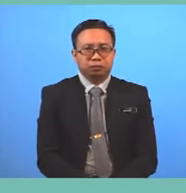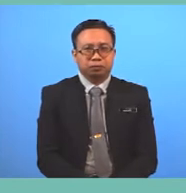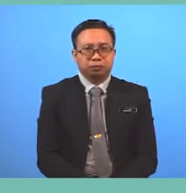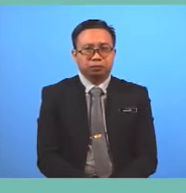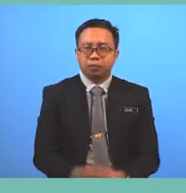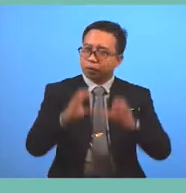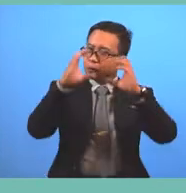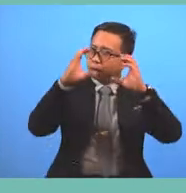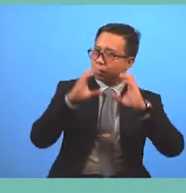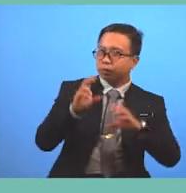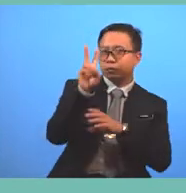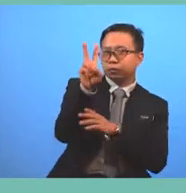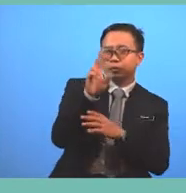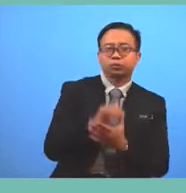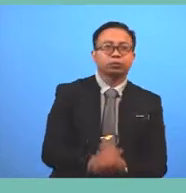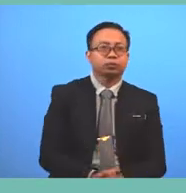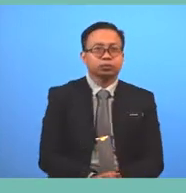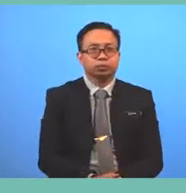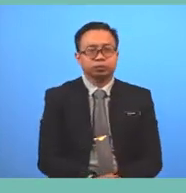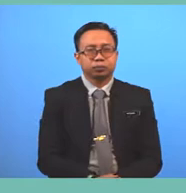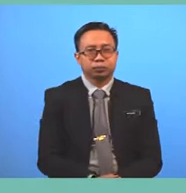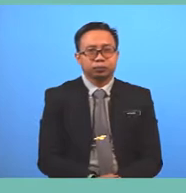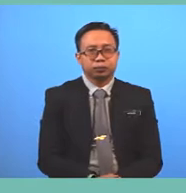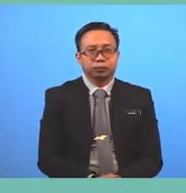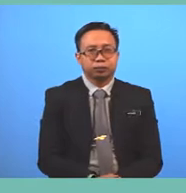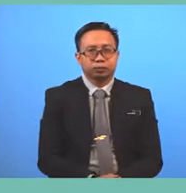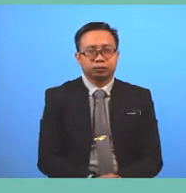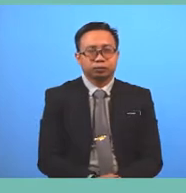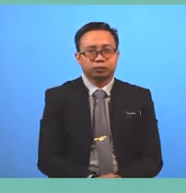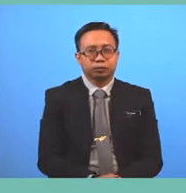Paragraph 2 Paragraph